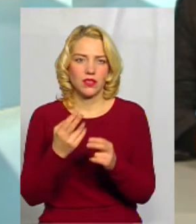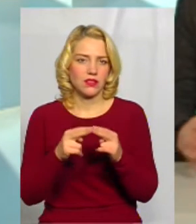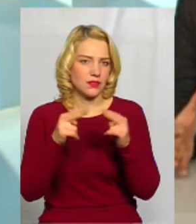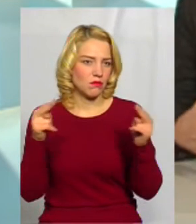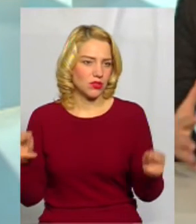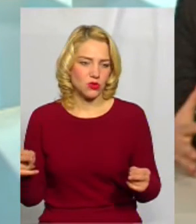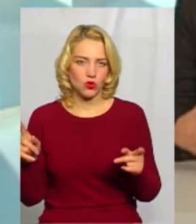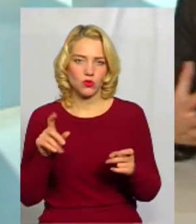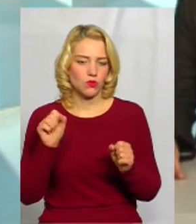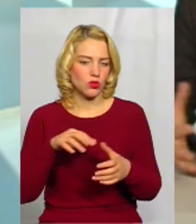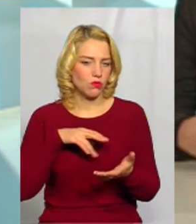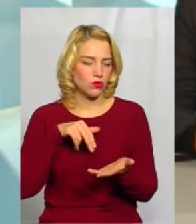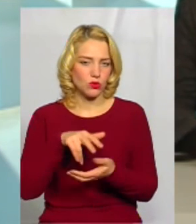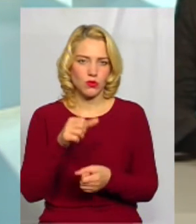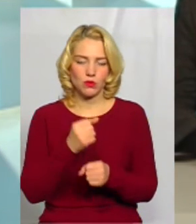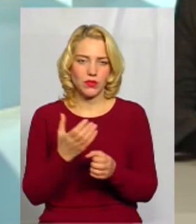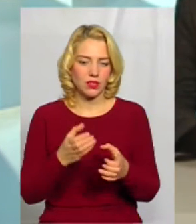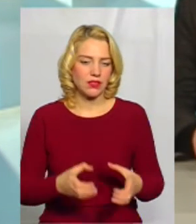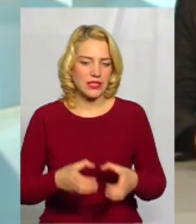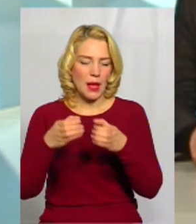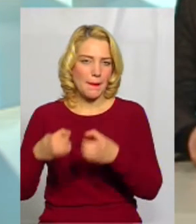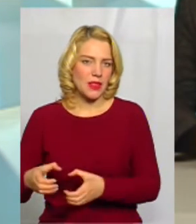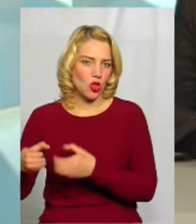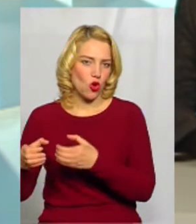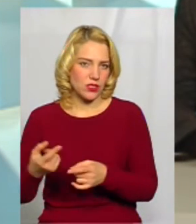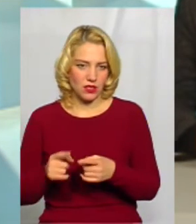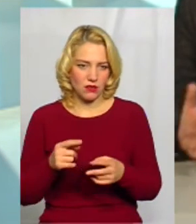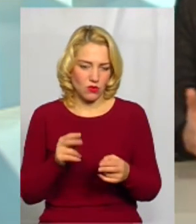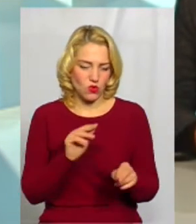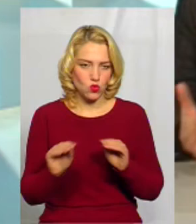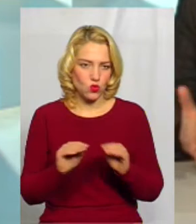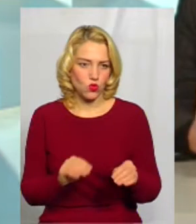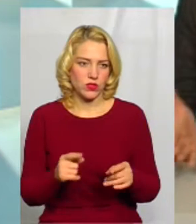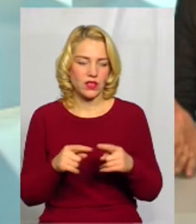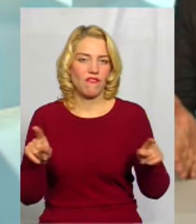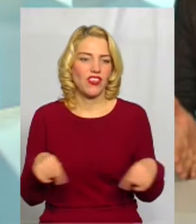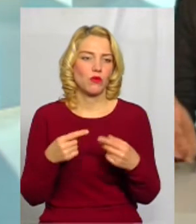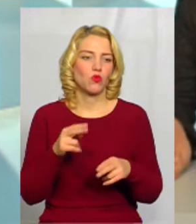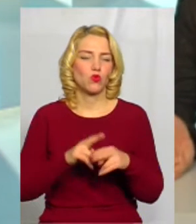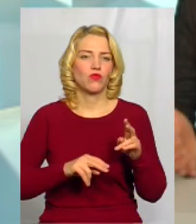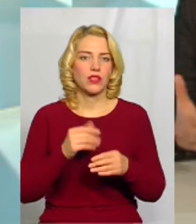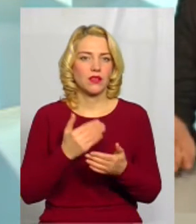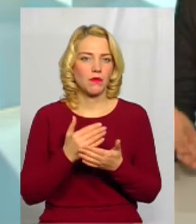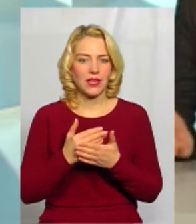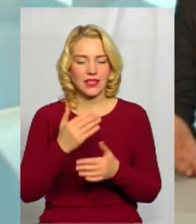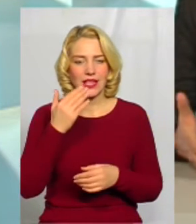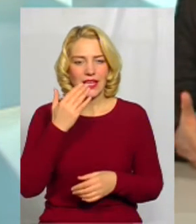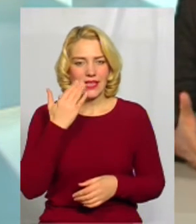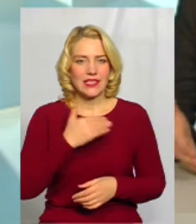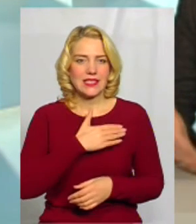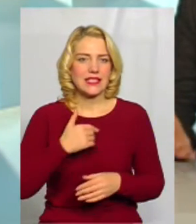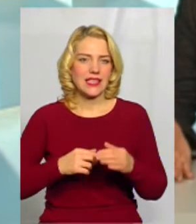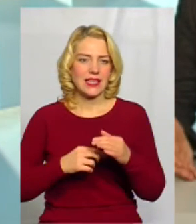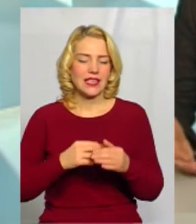там зробити якісь бетонні конструкції на кладовищі, зрозуміло, відбудувати, наприклад, синагогу, яка була 16